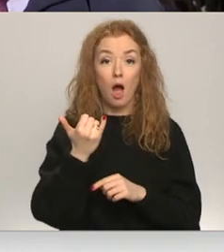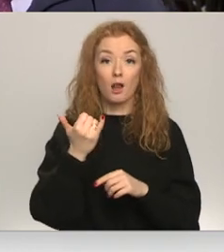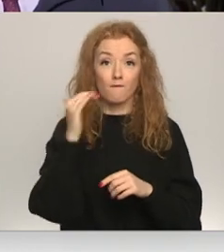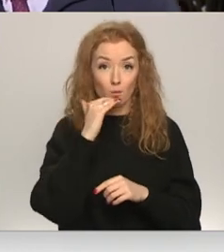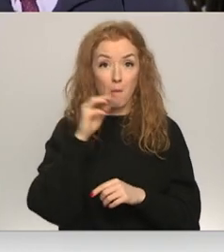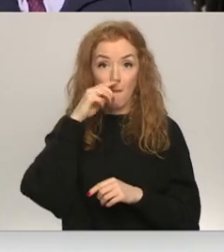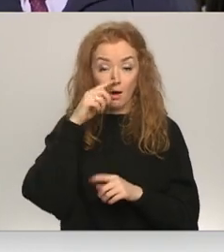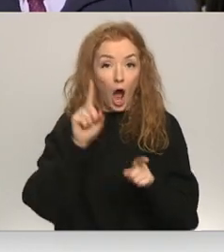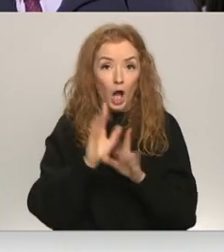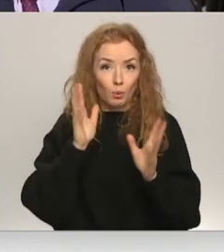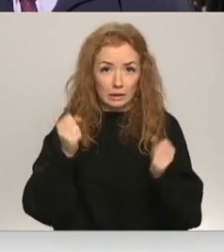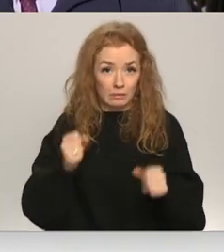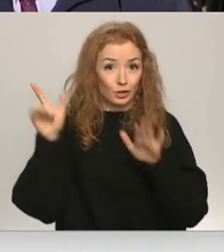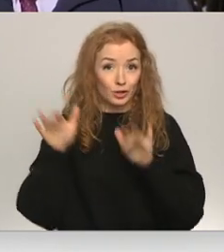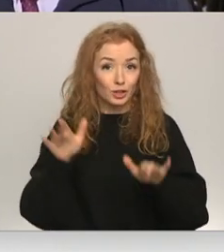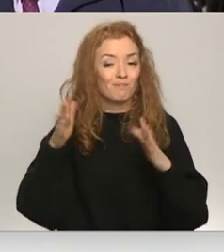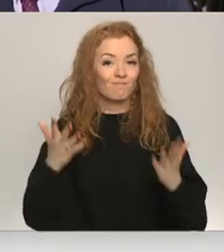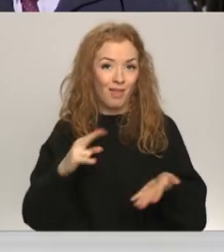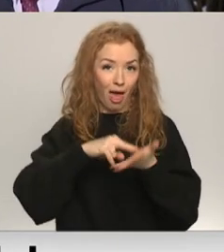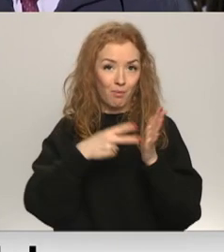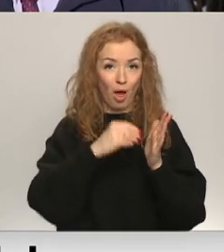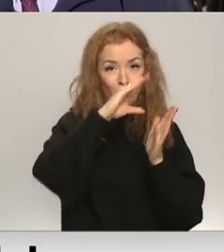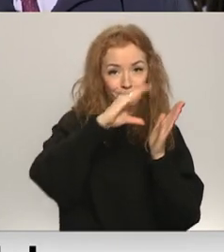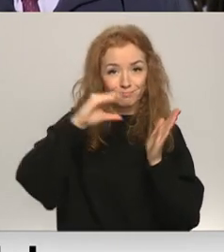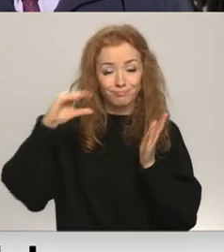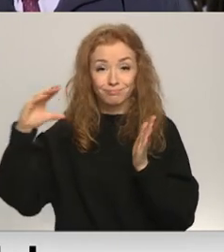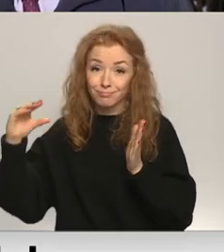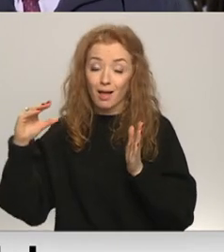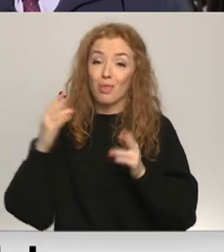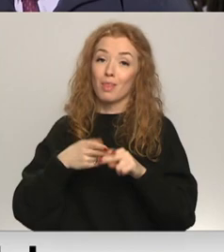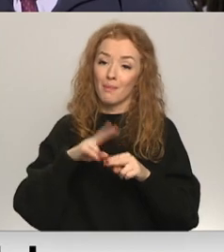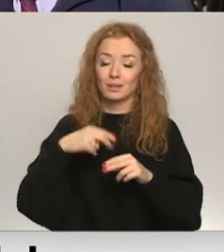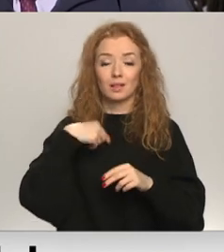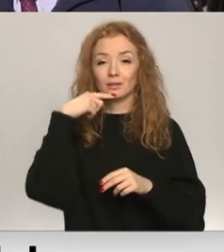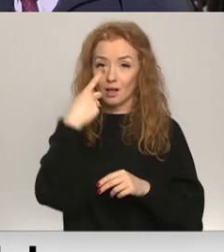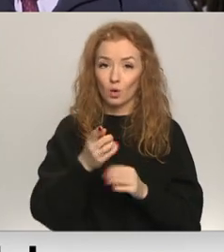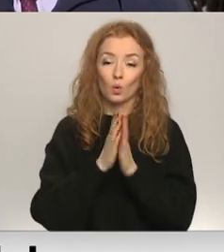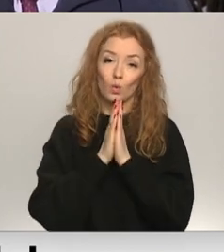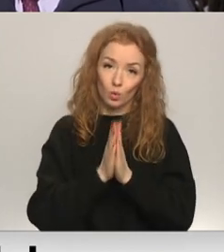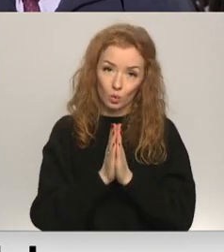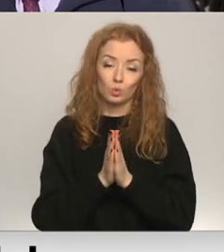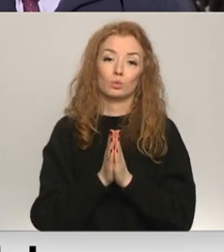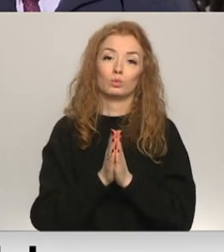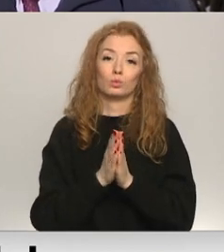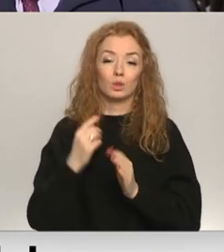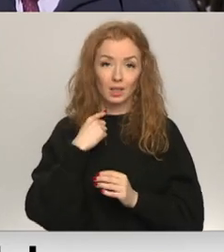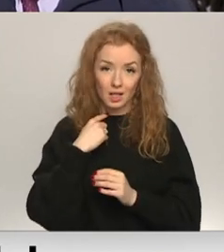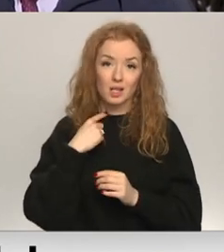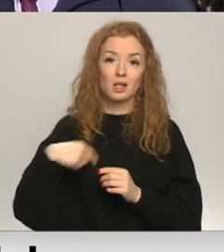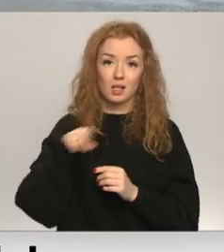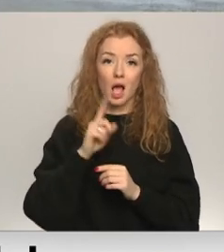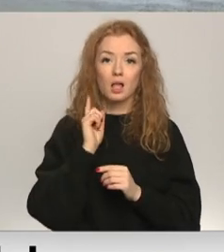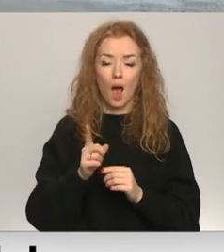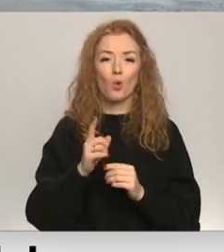martā. Un jāskatās, kā mēs varam visu šo ziemi izdzīvot. Tāpēc no šī vidokļa teiktu, ka galvenais mūs uzstādījums paliek nemainīgs – Rīgai ir jābūt